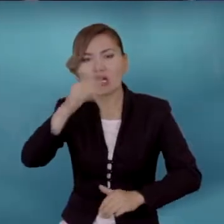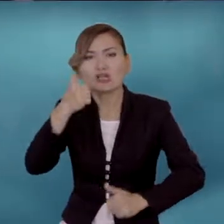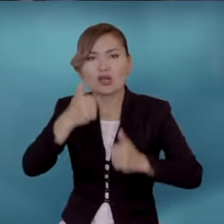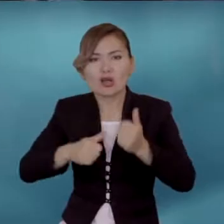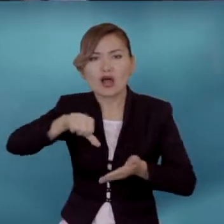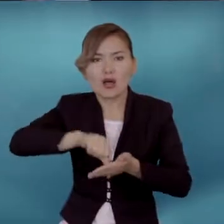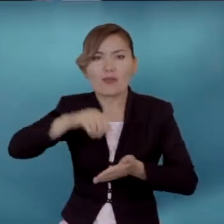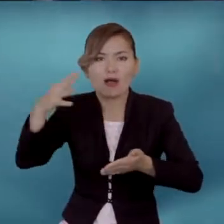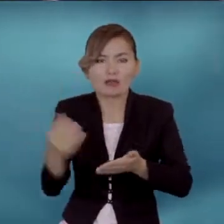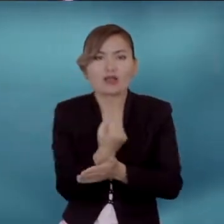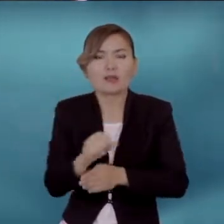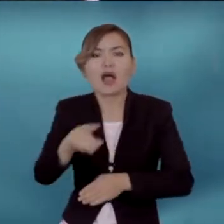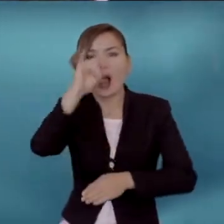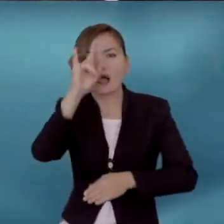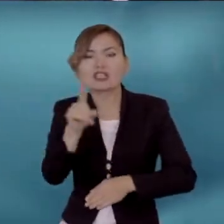медальдарын силады.